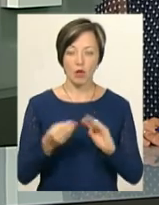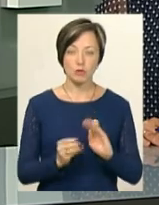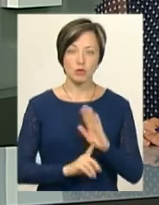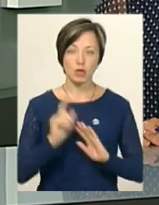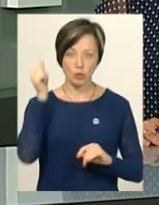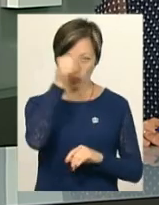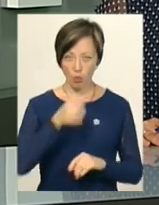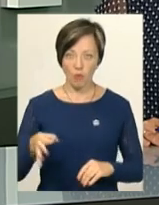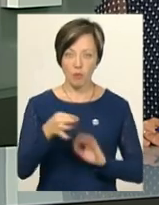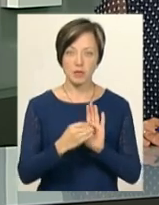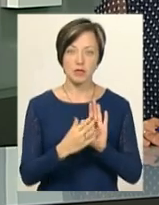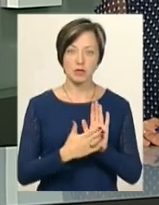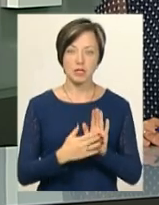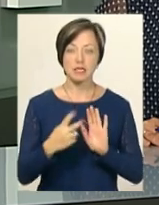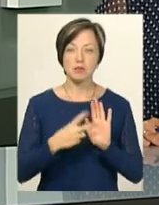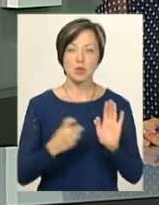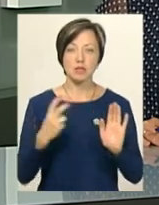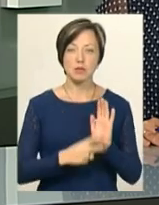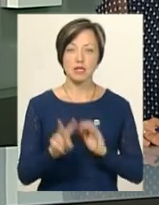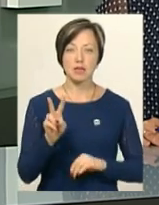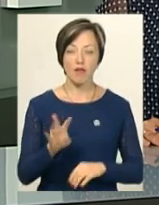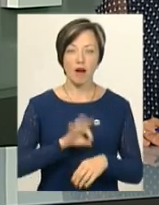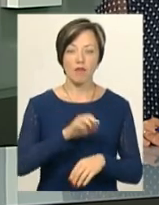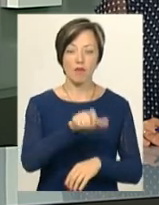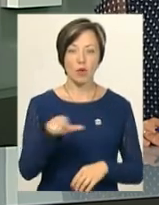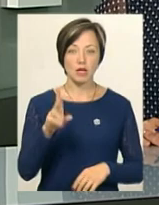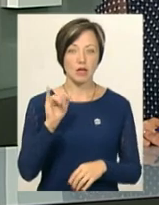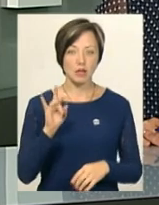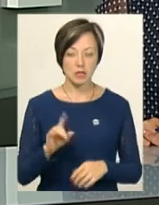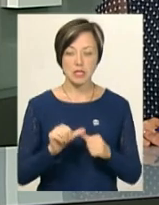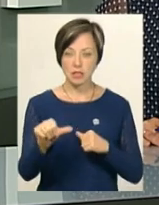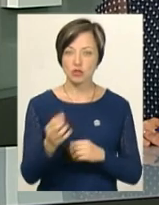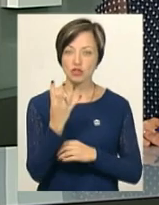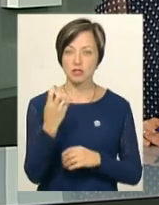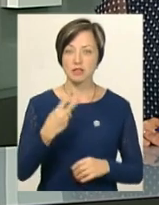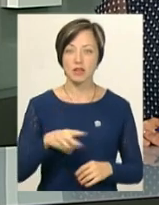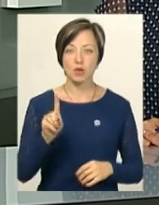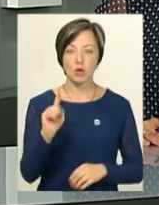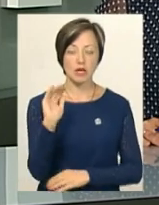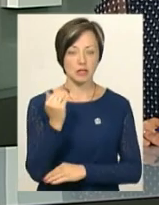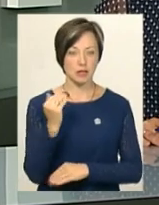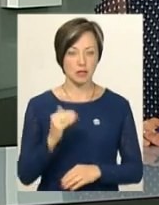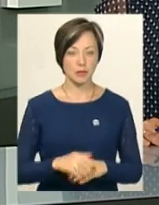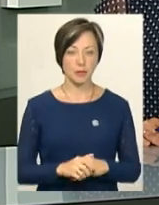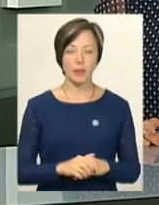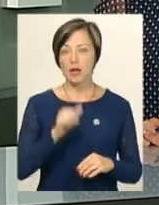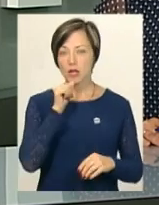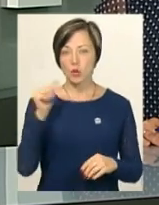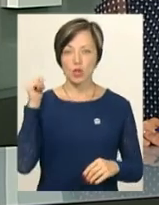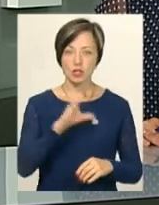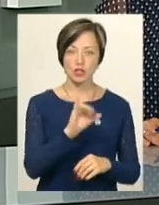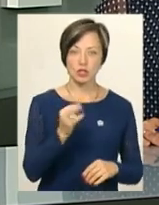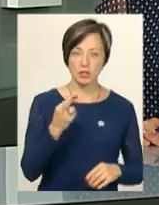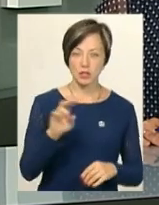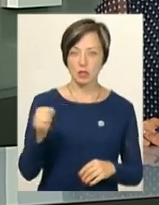початку року в області зареєстровано 772 хворих на кір. З них 421 дитина. Торік січня до